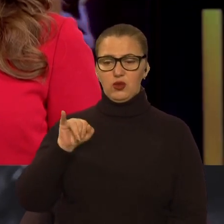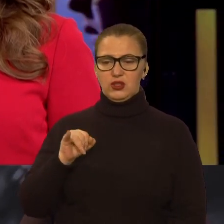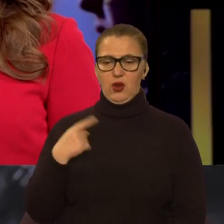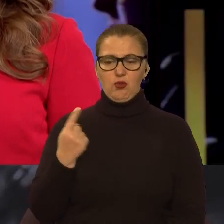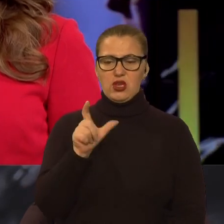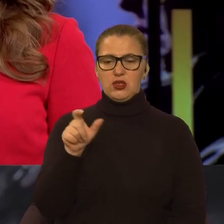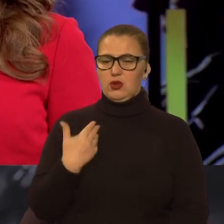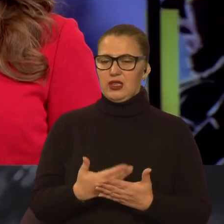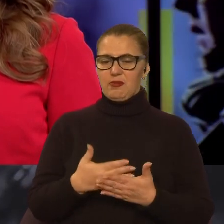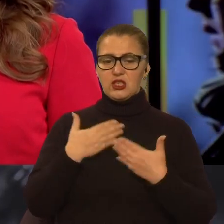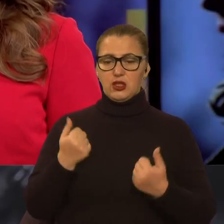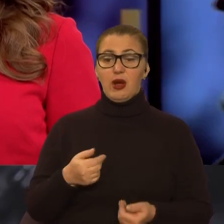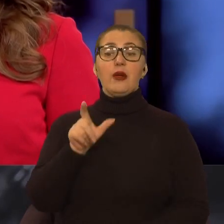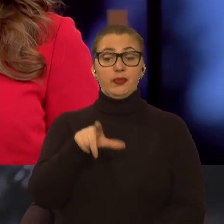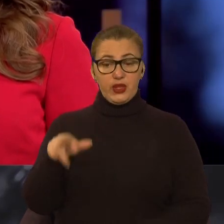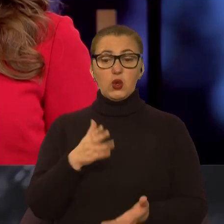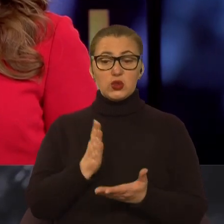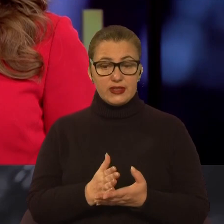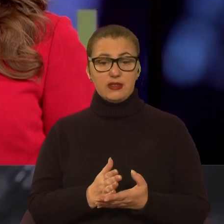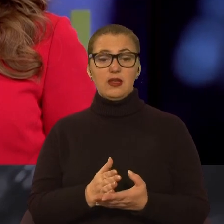Вони там є, іноді трапляються.